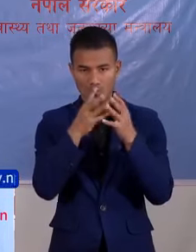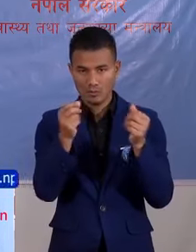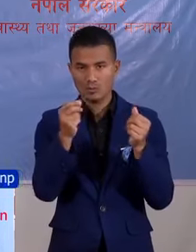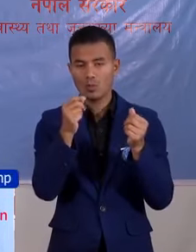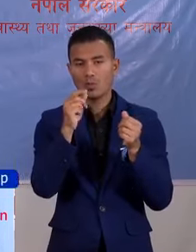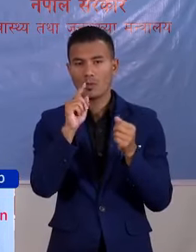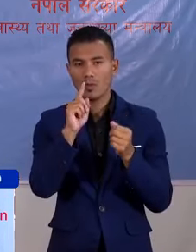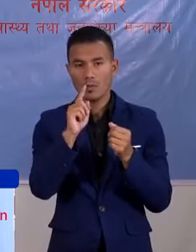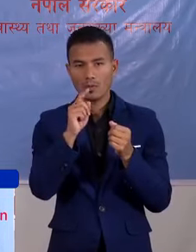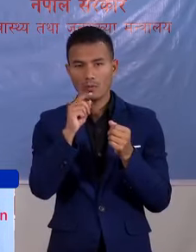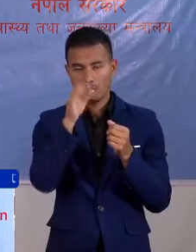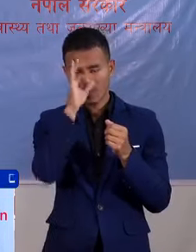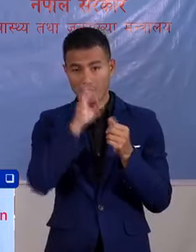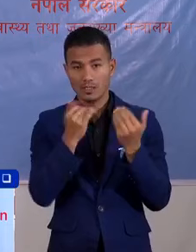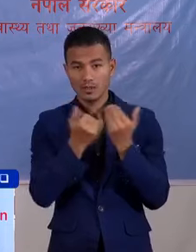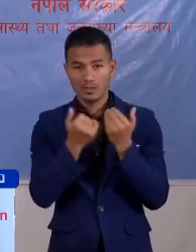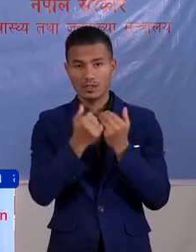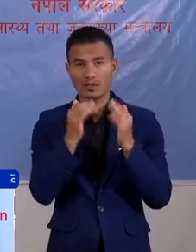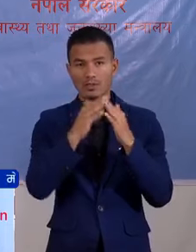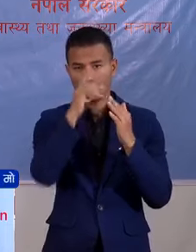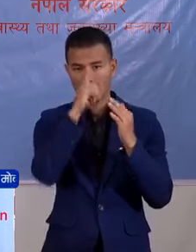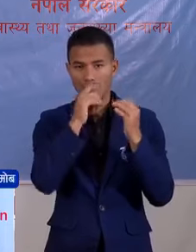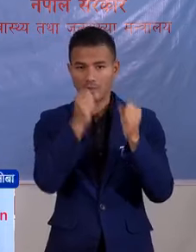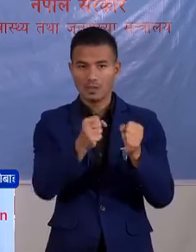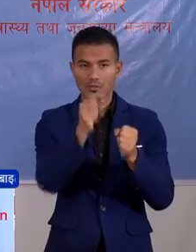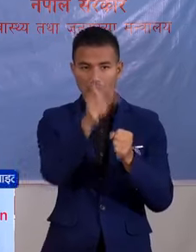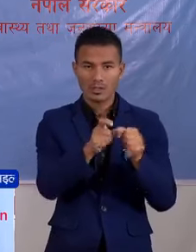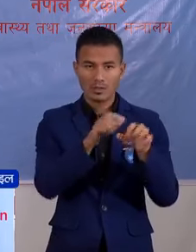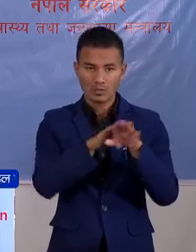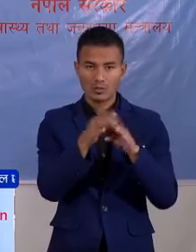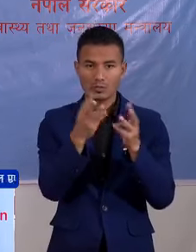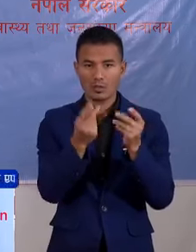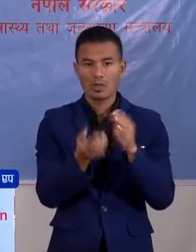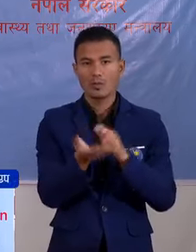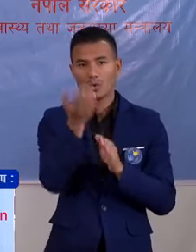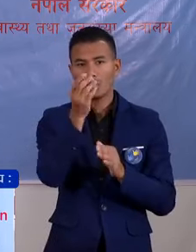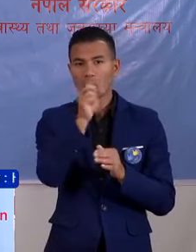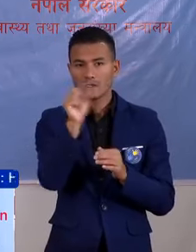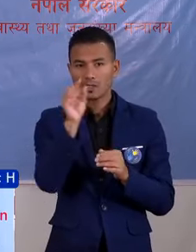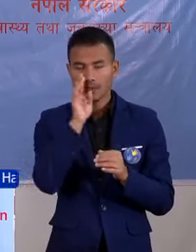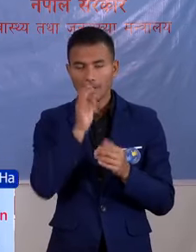चाहांचु खासकरी क्वारेंट्याइन मा बसे का ब्यक्ति हरको संख्या बडी रएको